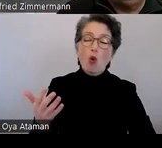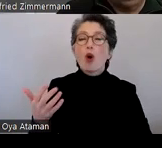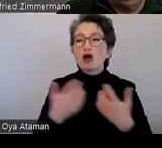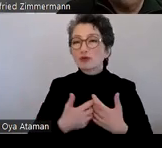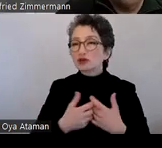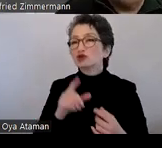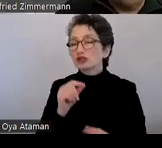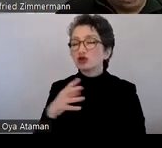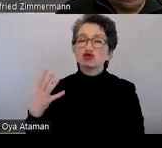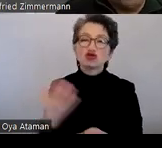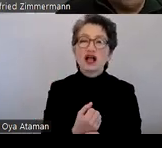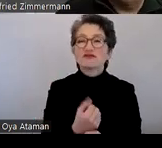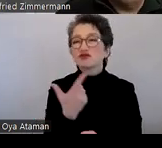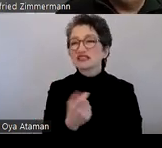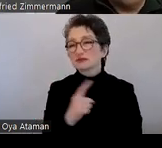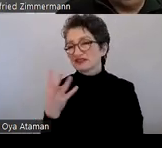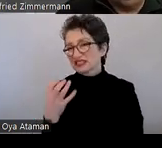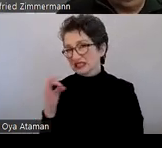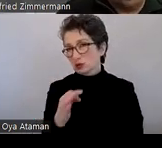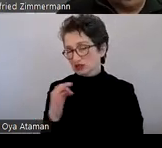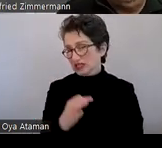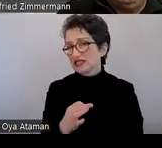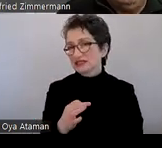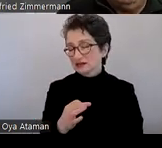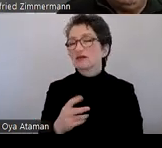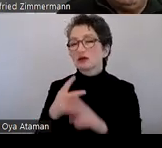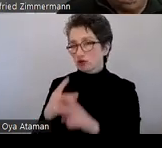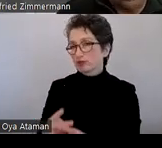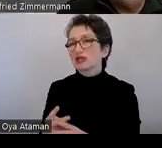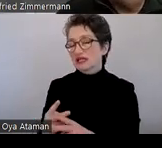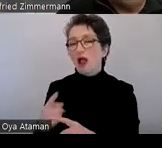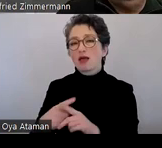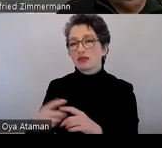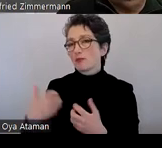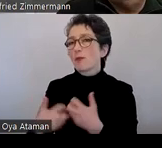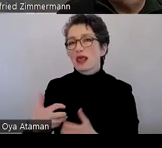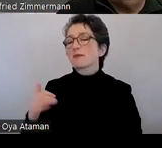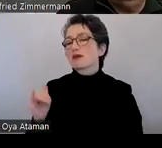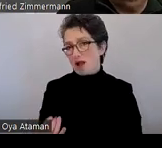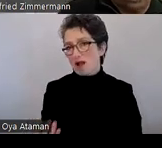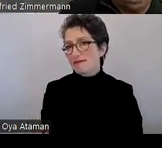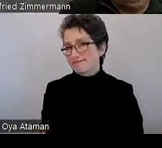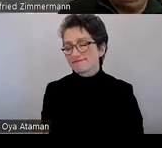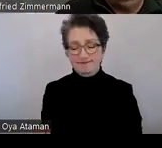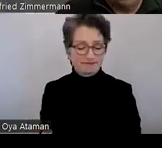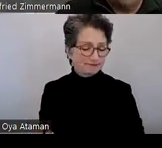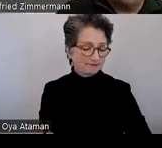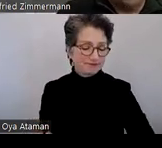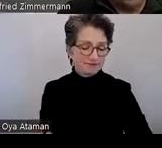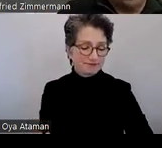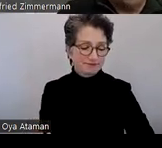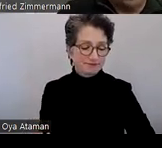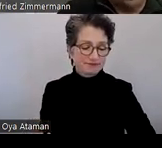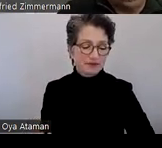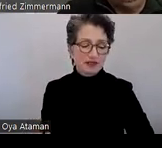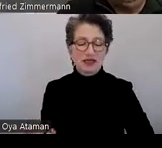höchstens von allen möglichen Problemen aufdecken in solchen Dokumenten. Und vielleicht die Mitte,